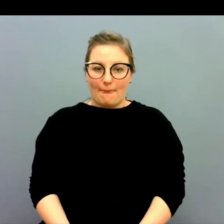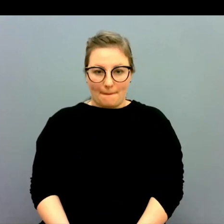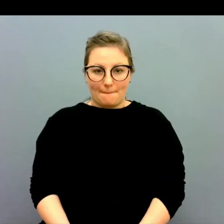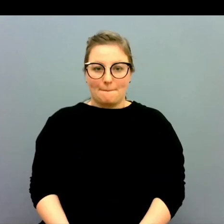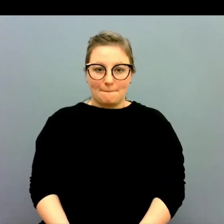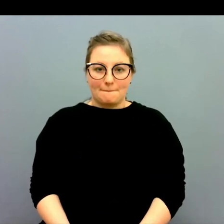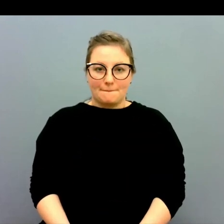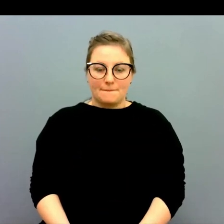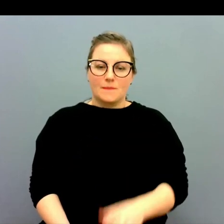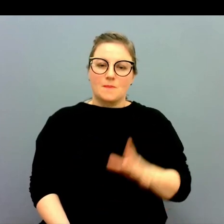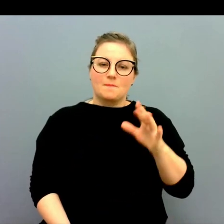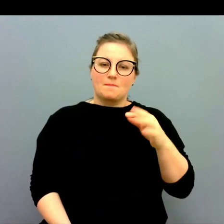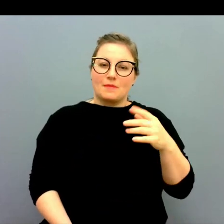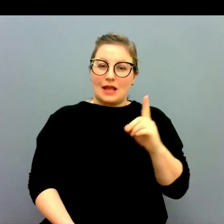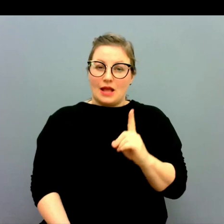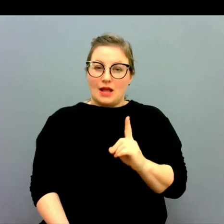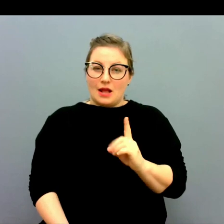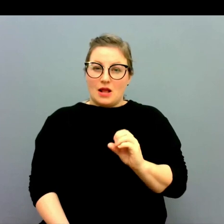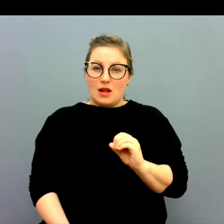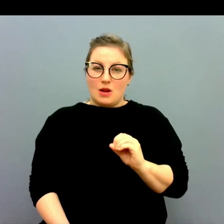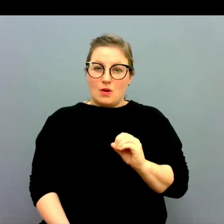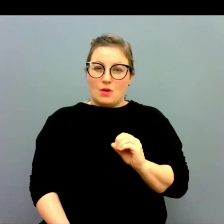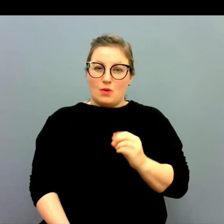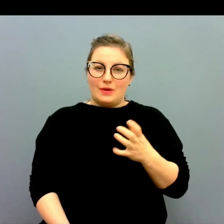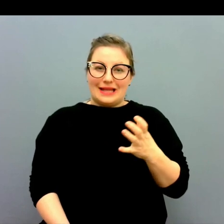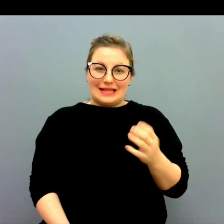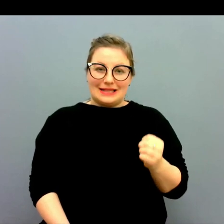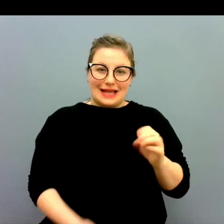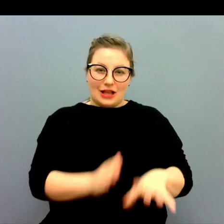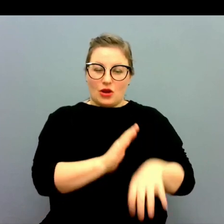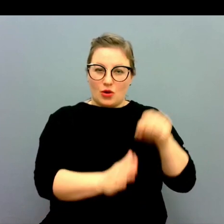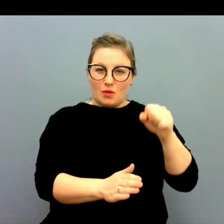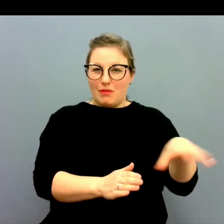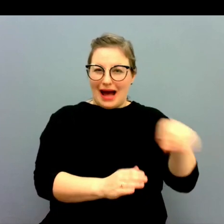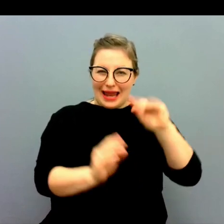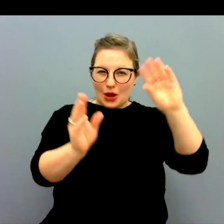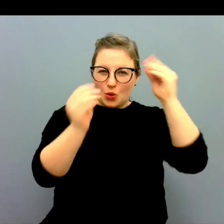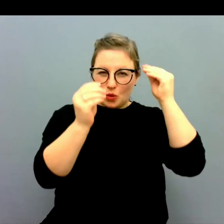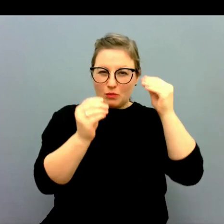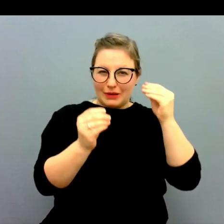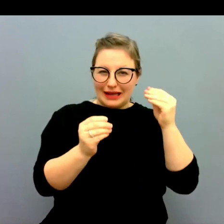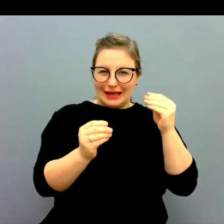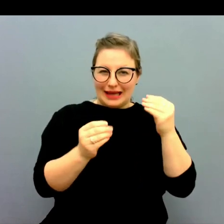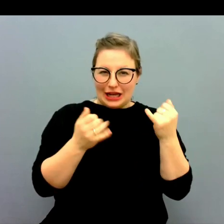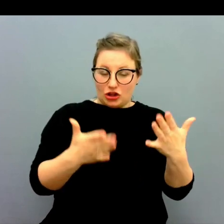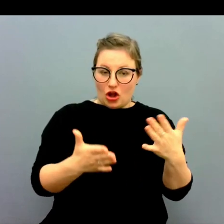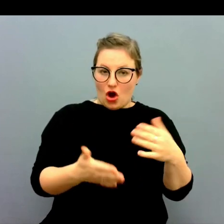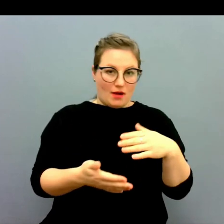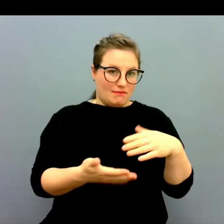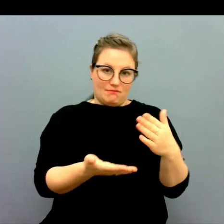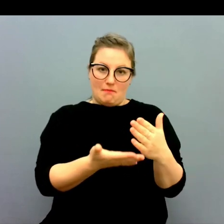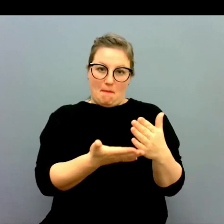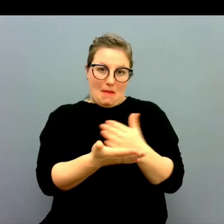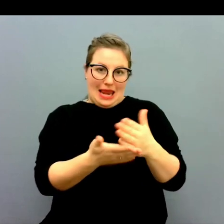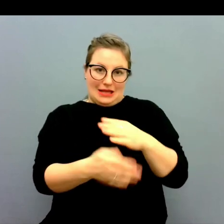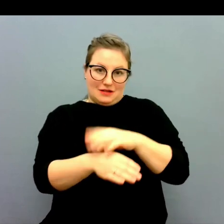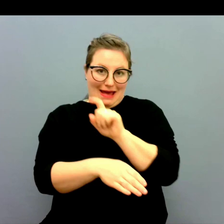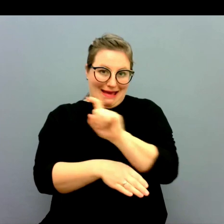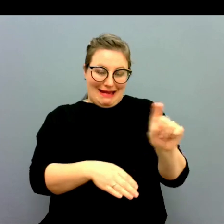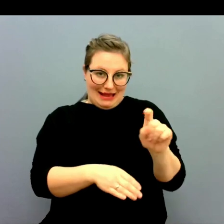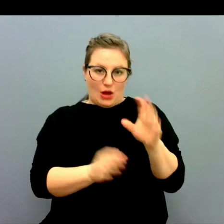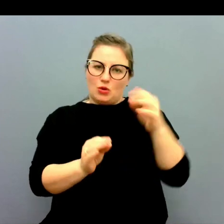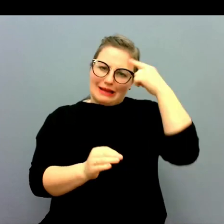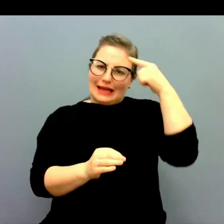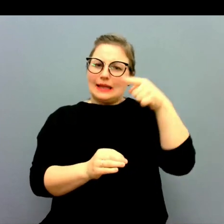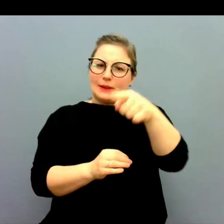Vad tänker du kring det här som Louise lyfte också att alla de utbildningarna som finns ligger i mellansverige?